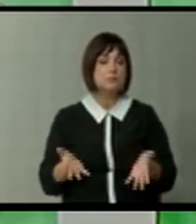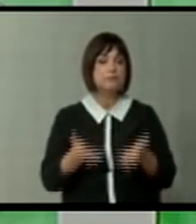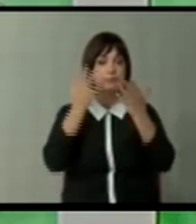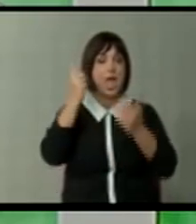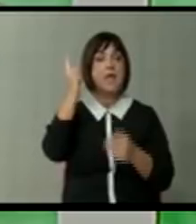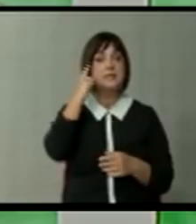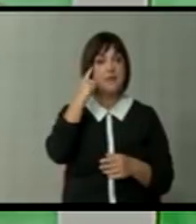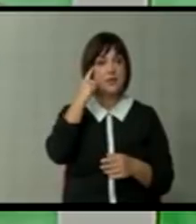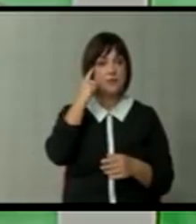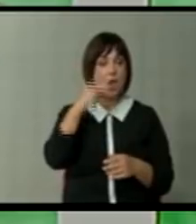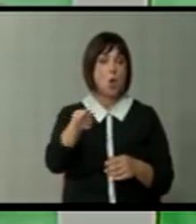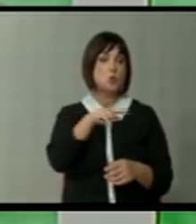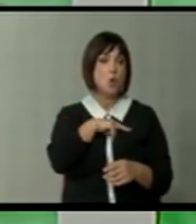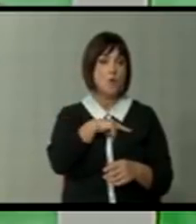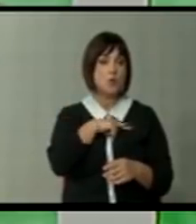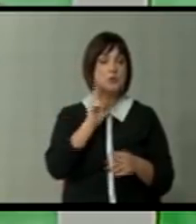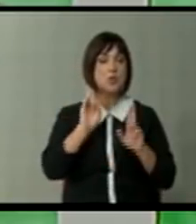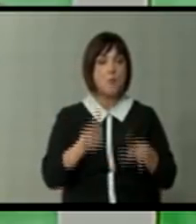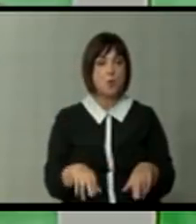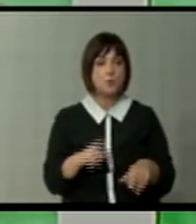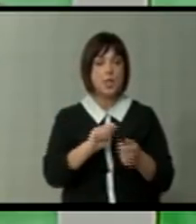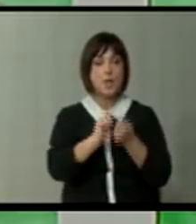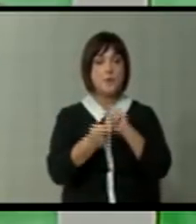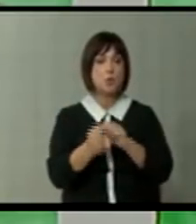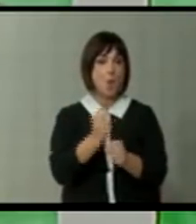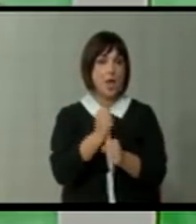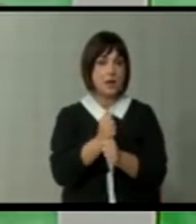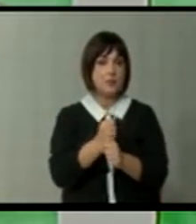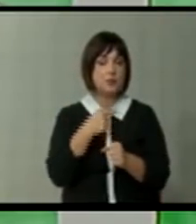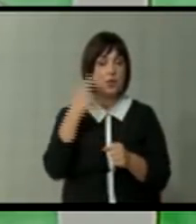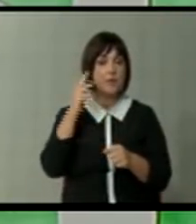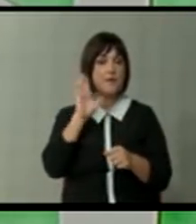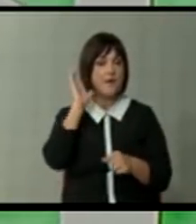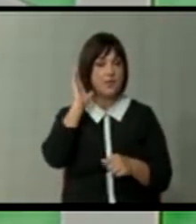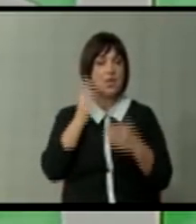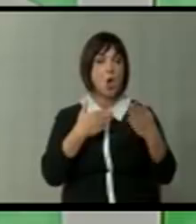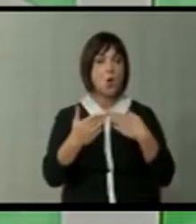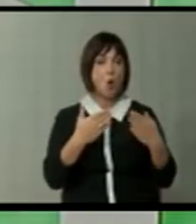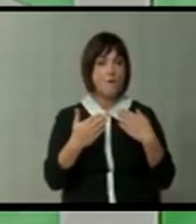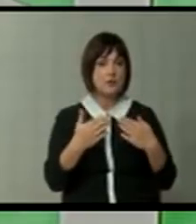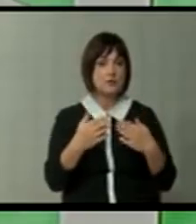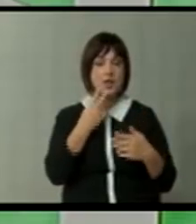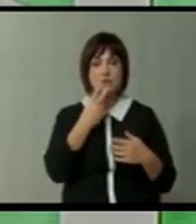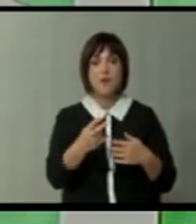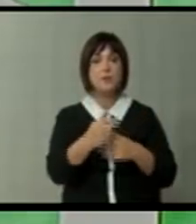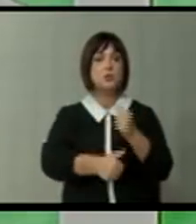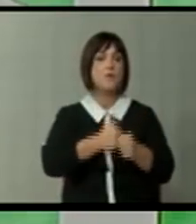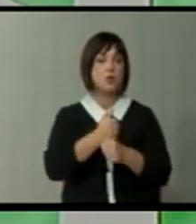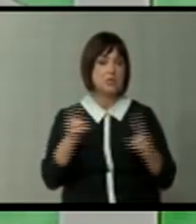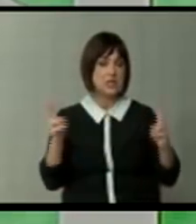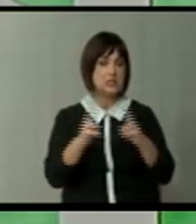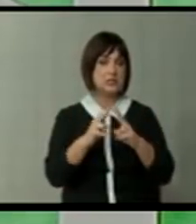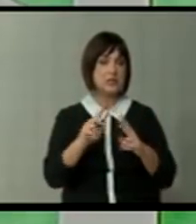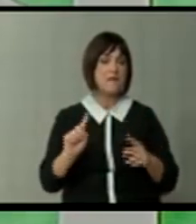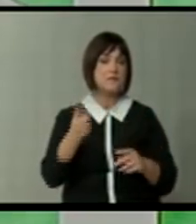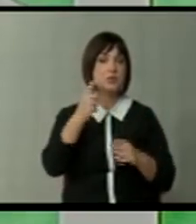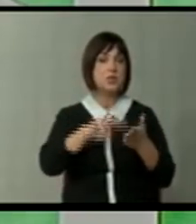свеста и одговорността за да можеме да ги менуваме работите. Затоа што на меѓувладините конференци и два пати во годината ќе се среќаваат на